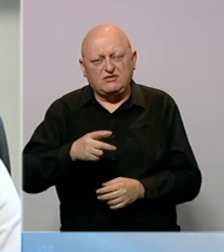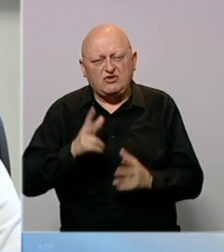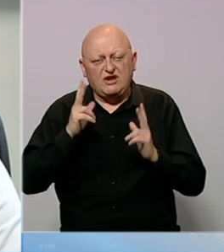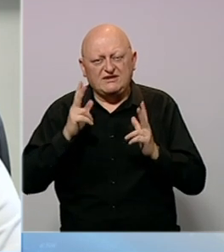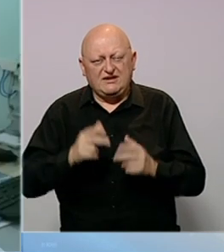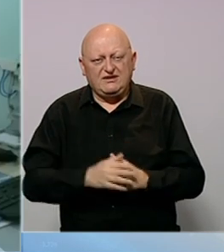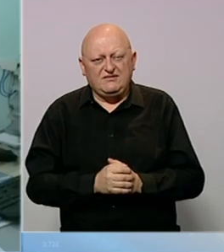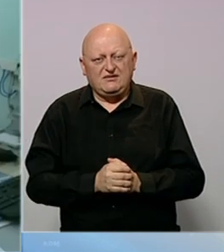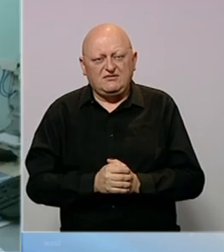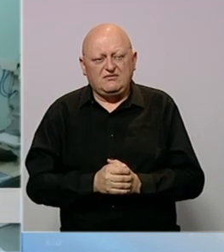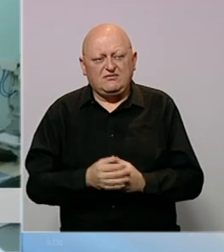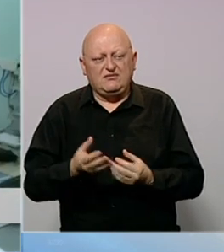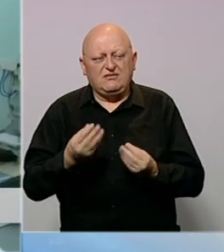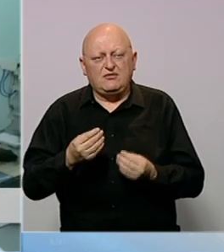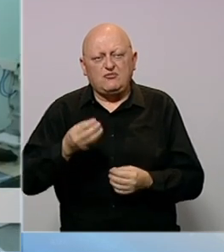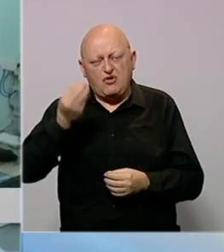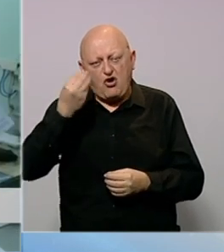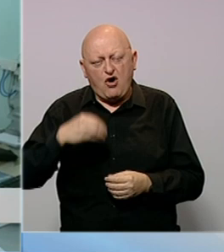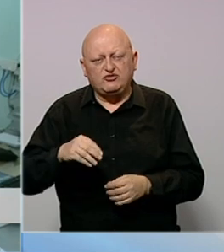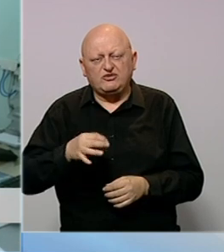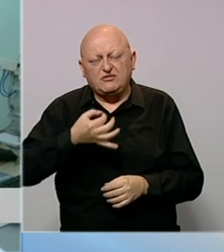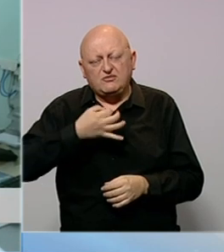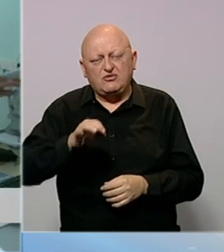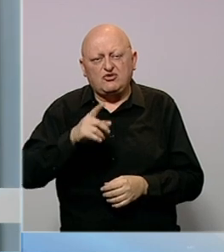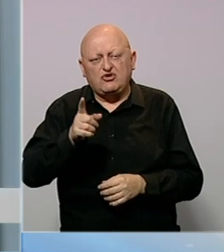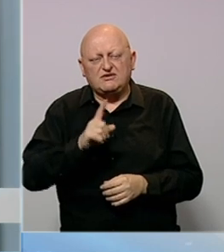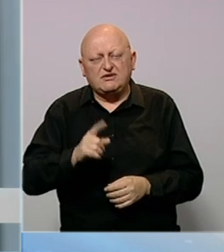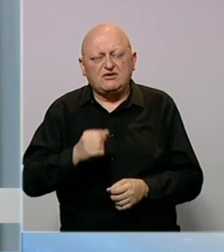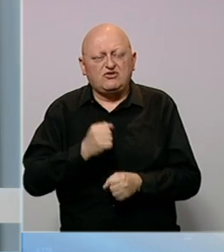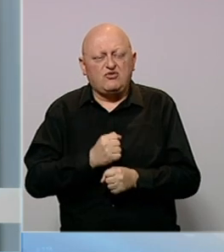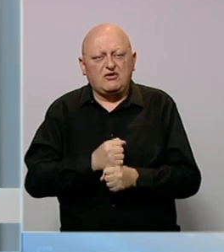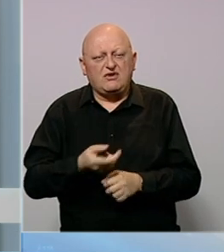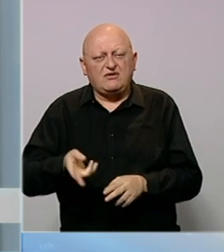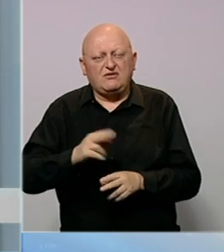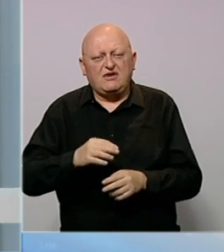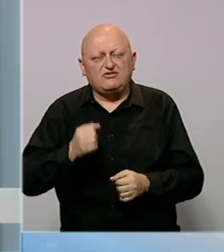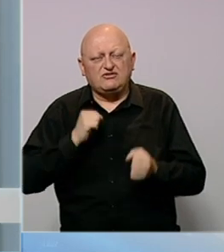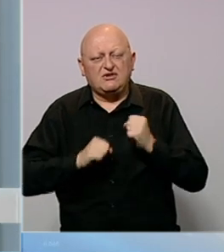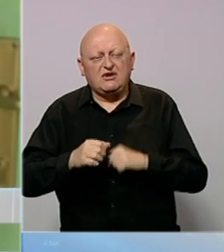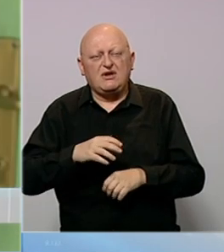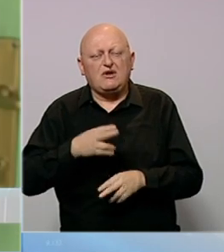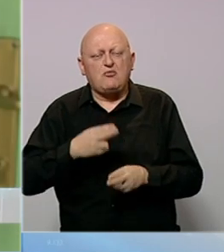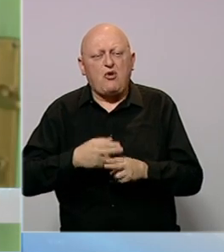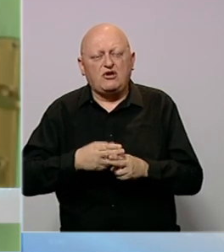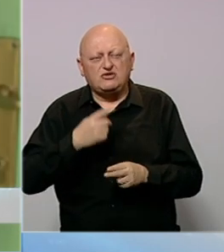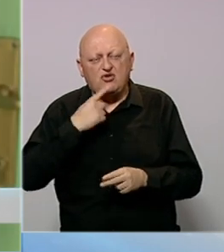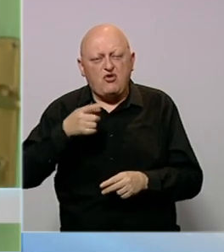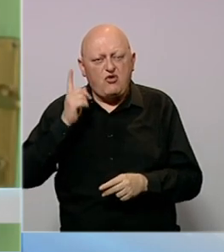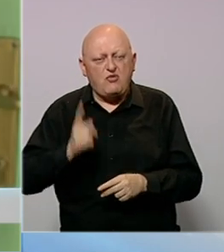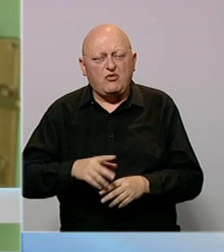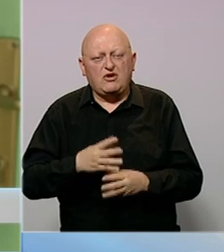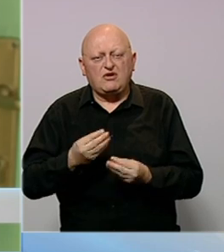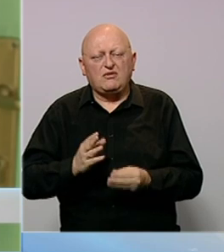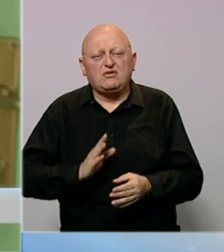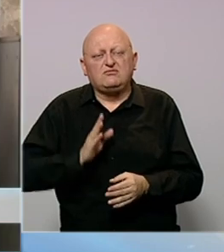zahtjeve. Mnogo je objećanja da će biti bolje, a dok se to ne ostvari, najviše ispaštiju pacijenti koji su primorani sve